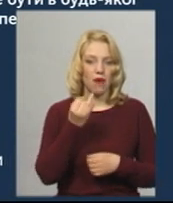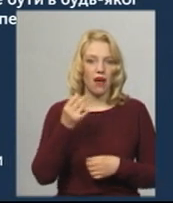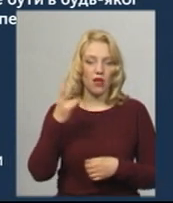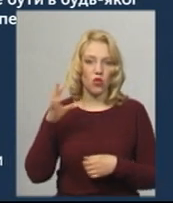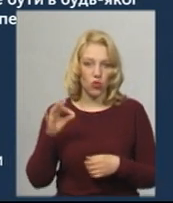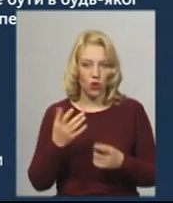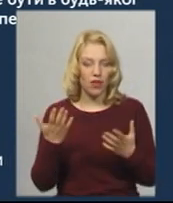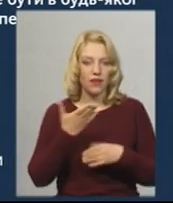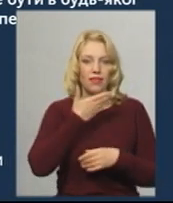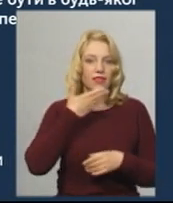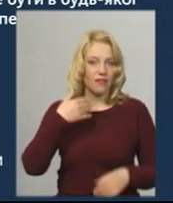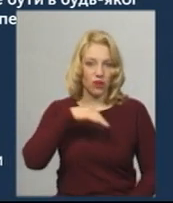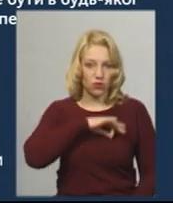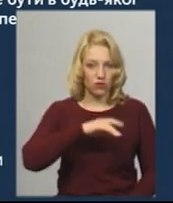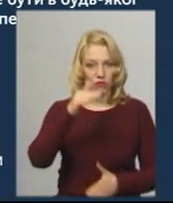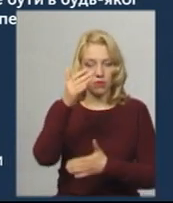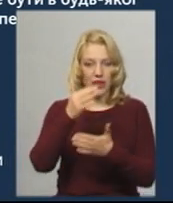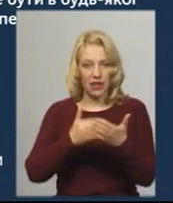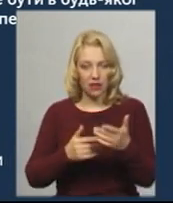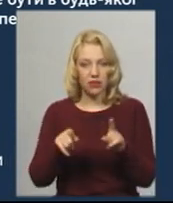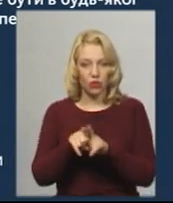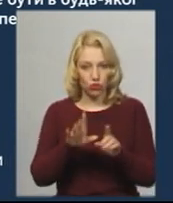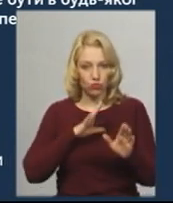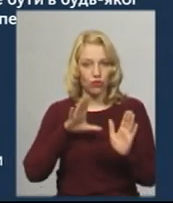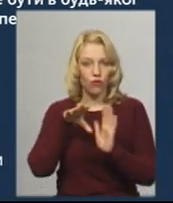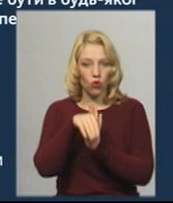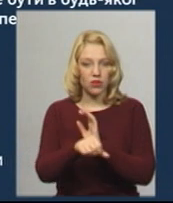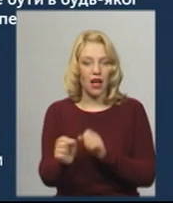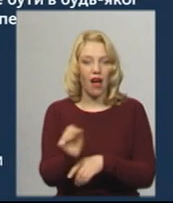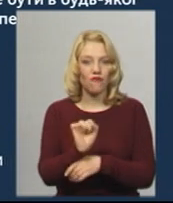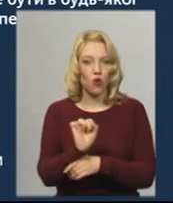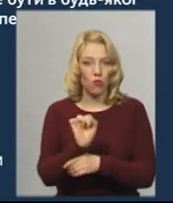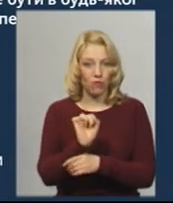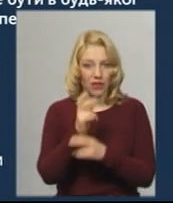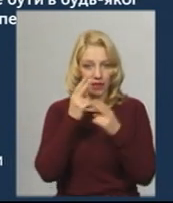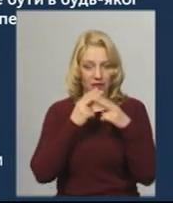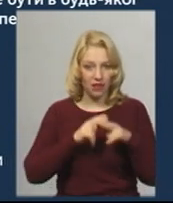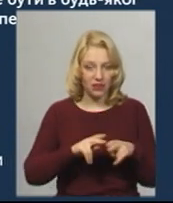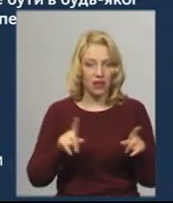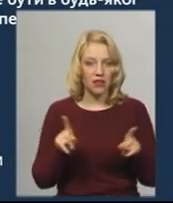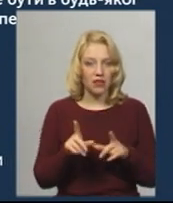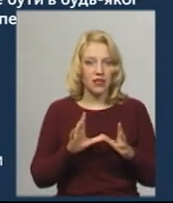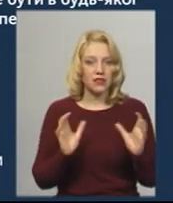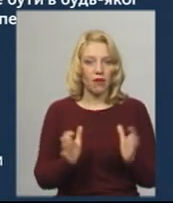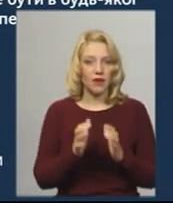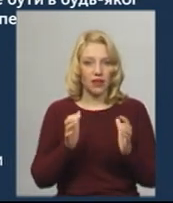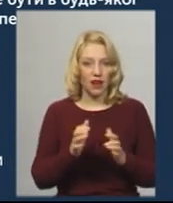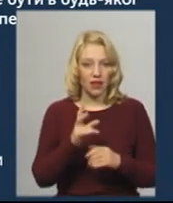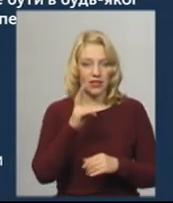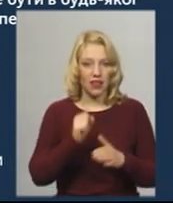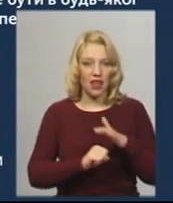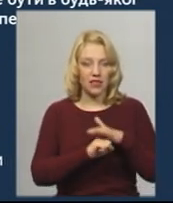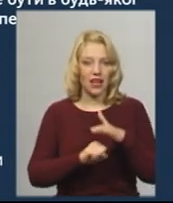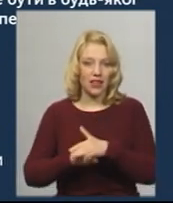До переліку позиції надлишкового майна також входила автомобільна техніка, яка зберігалася на складах,